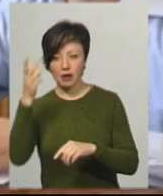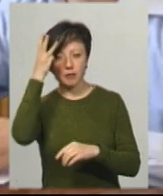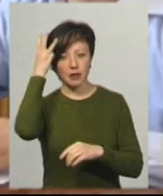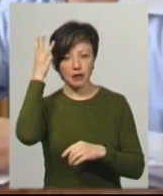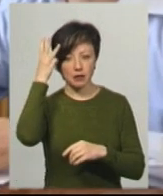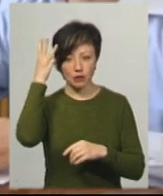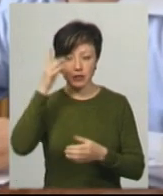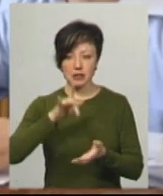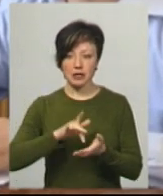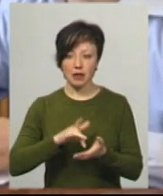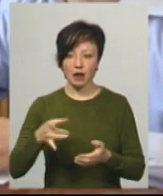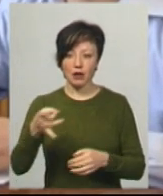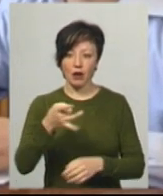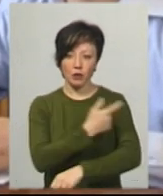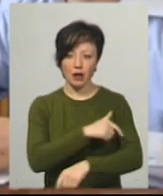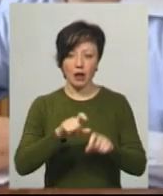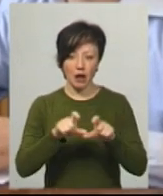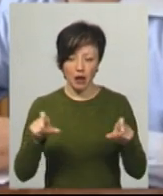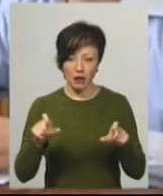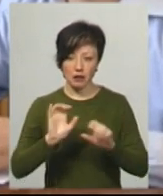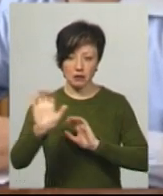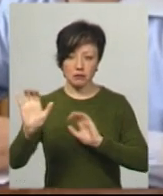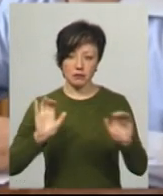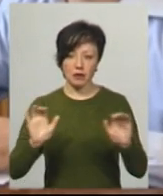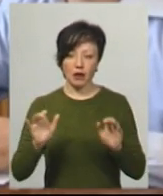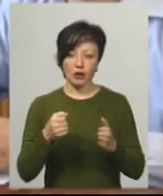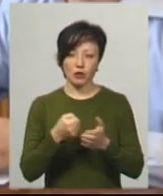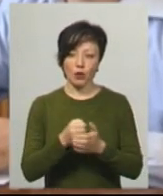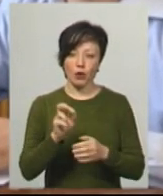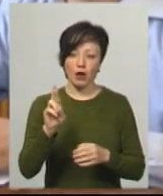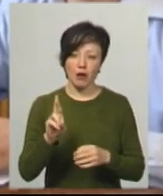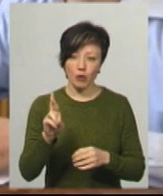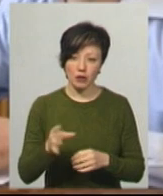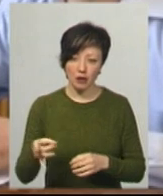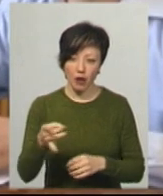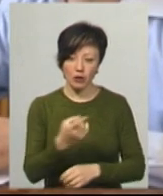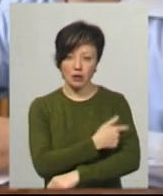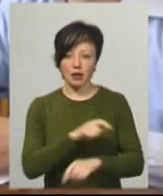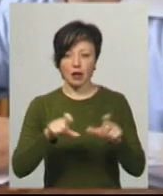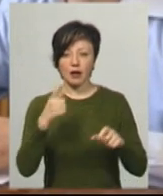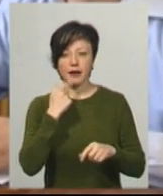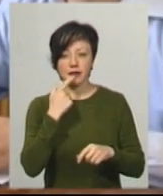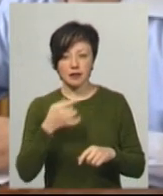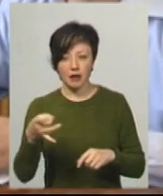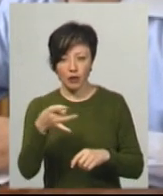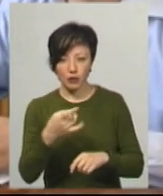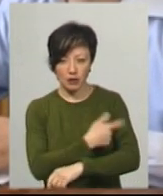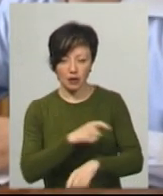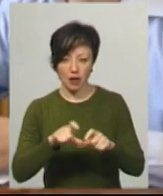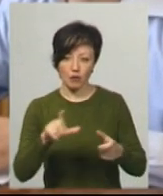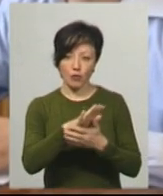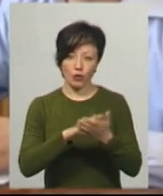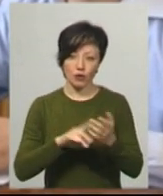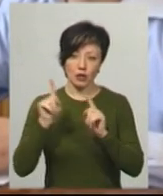центральної районної лікарні, до Керменницької районної лікарні, до Красилівської районних лікарень і